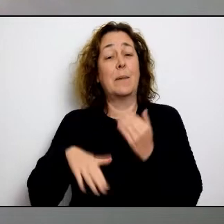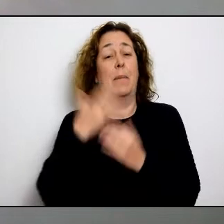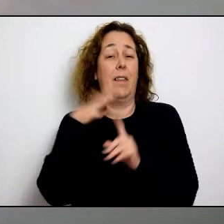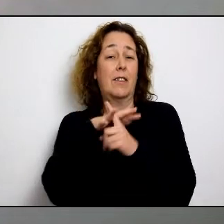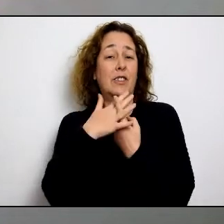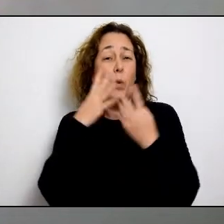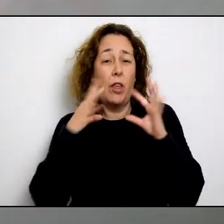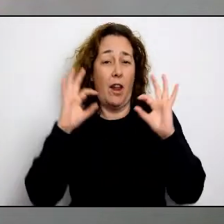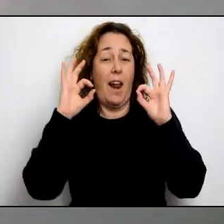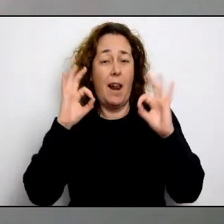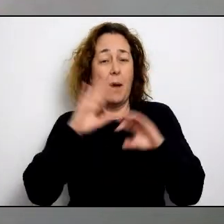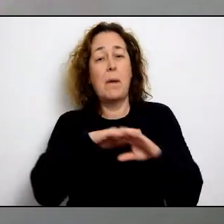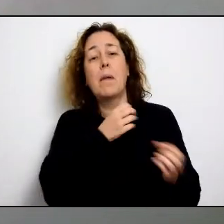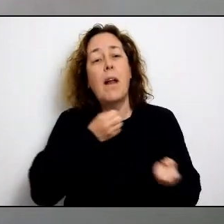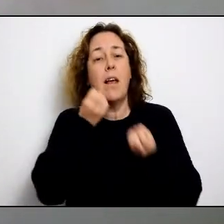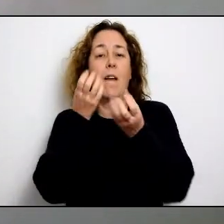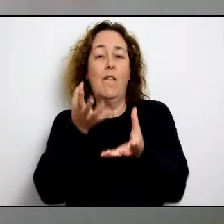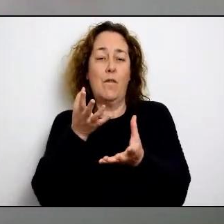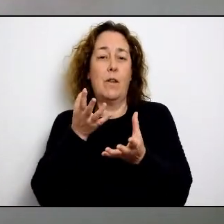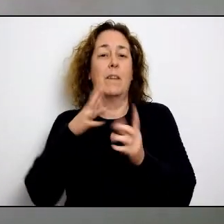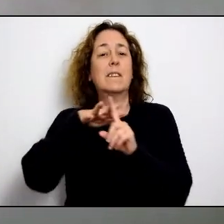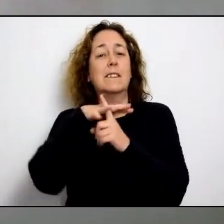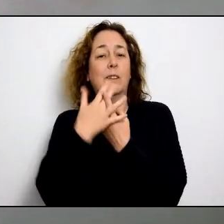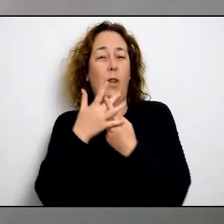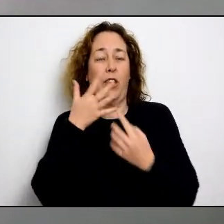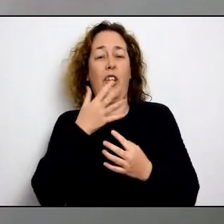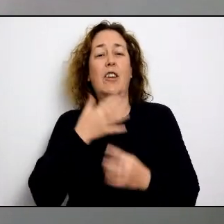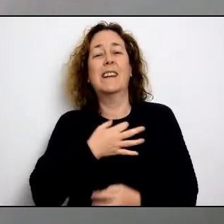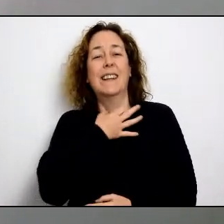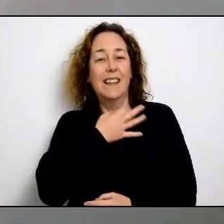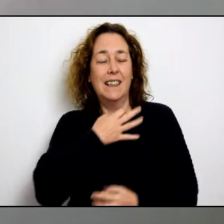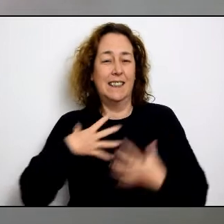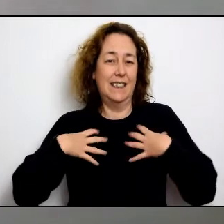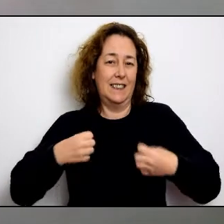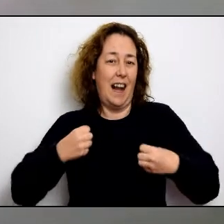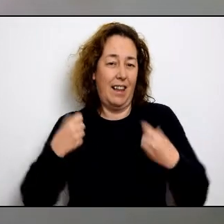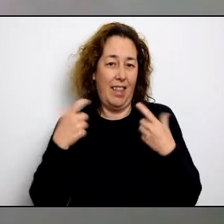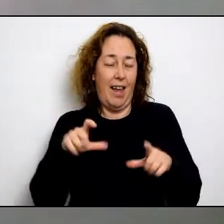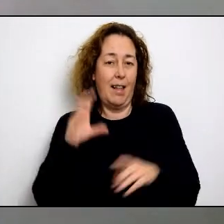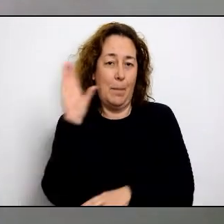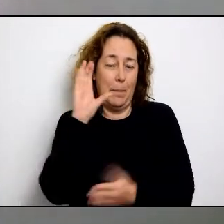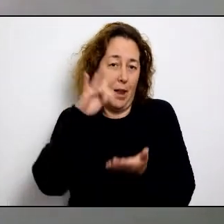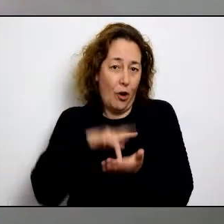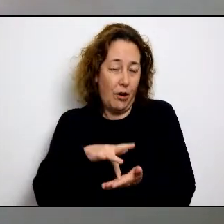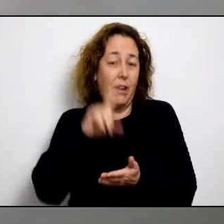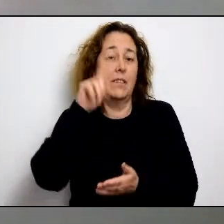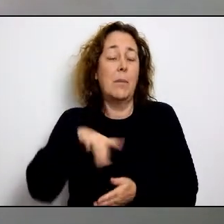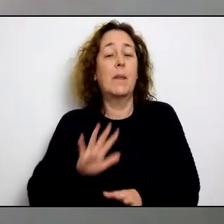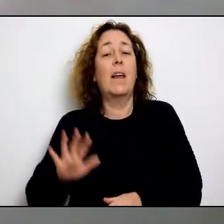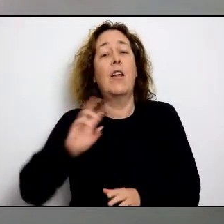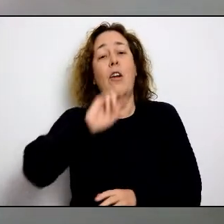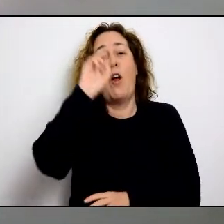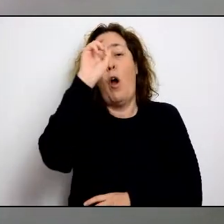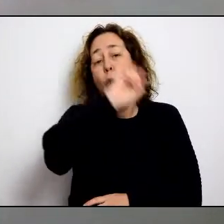mateixa. Comparesc una vegada més, com vam fent ja des que s'ha iniciat aquest estat d'alarma, per donar la informació sobre la